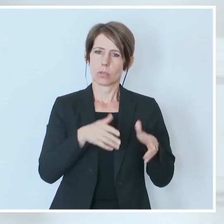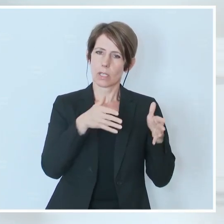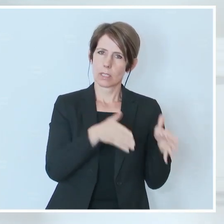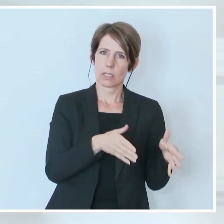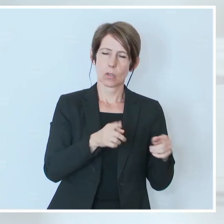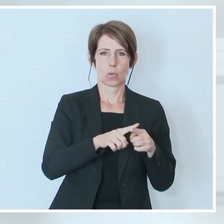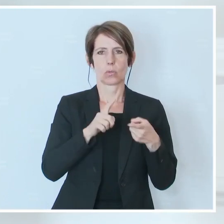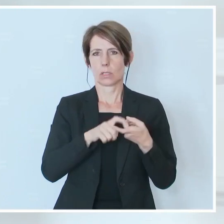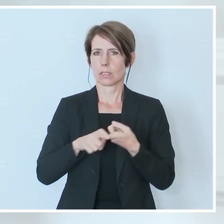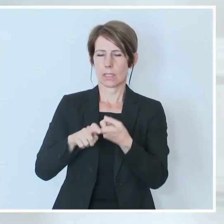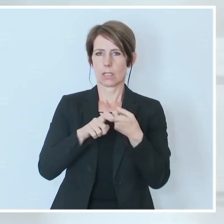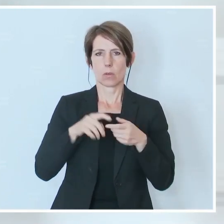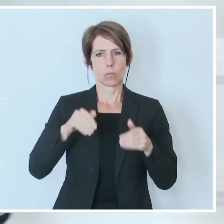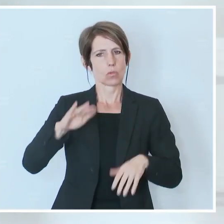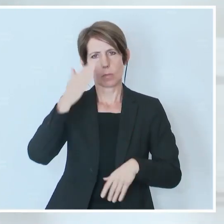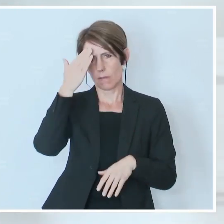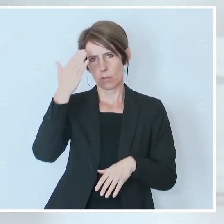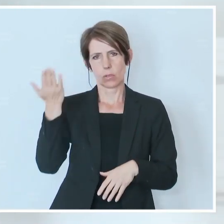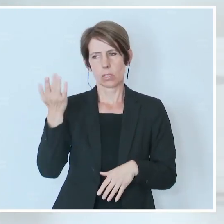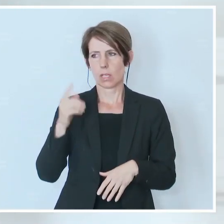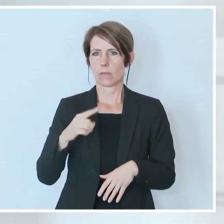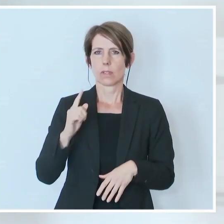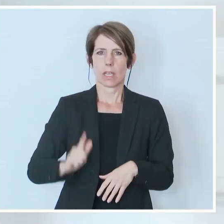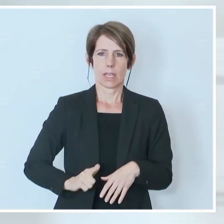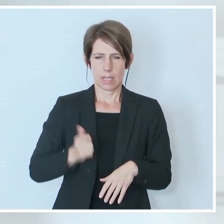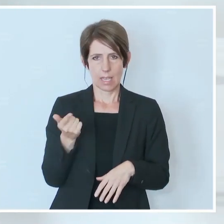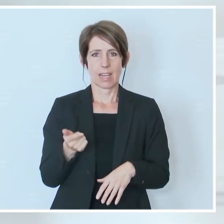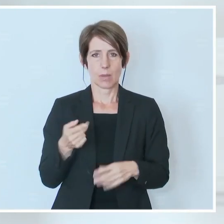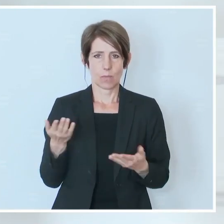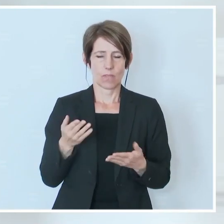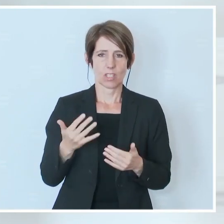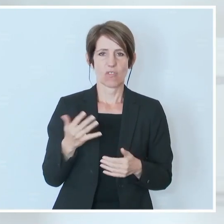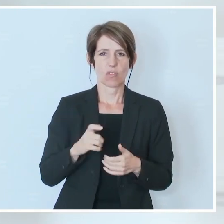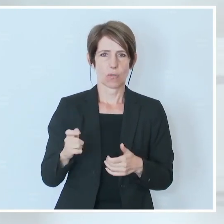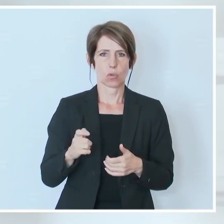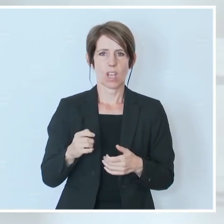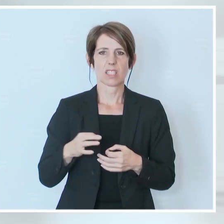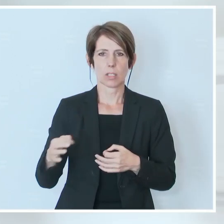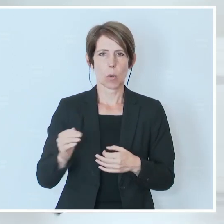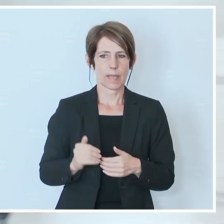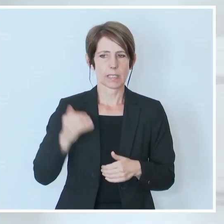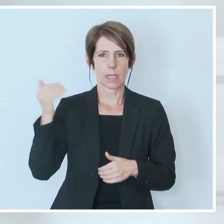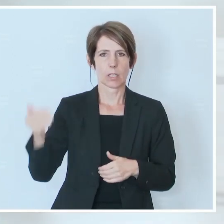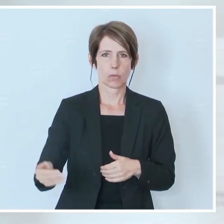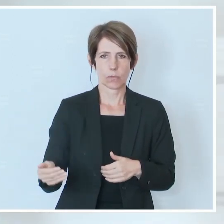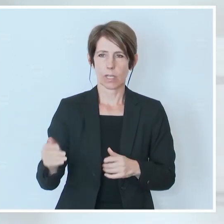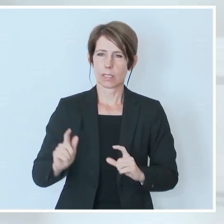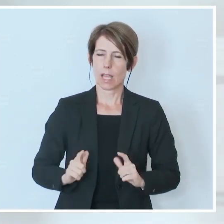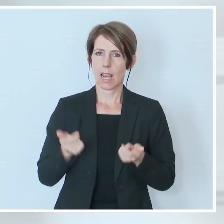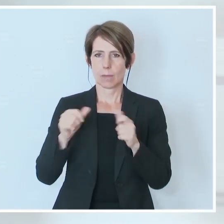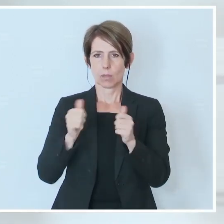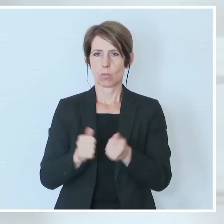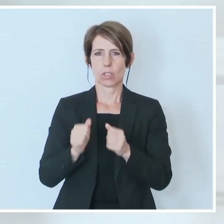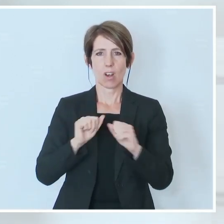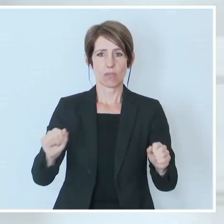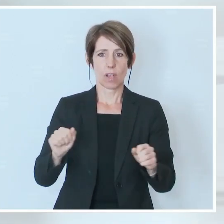als Gesellschaft, auf dessen bewusst ist, und wir erleben ja gerade 500 Kilometer von ihr entfernt, was sein kann, wenn jemand unser Lebensmodell, unser Freiheitslebensmodell